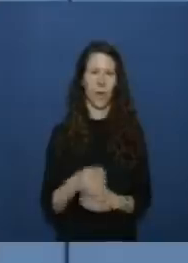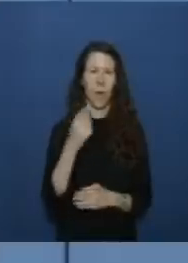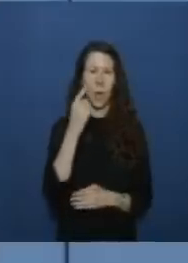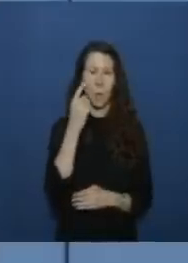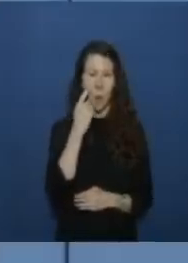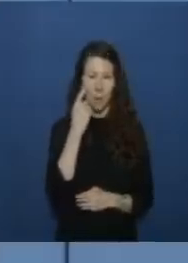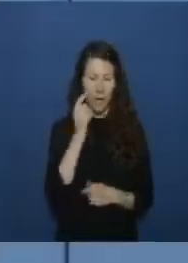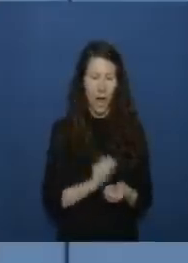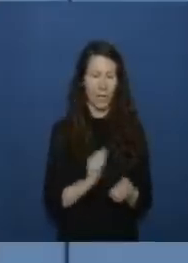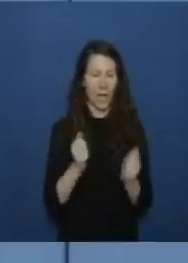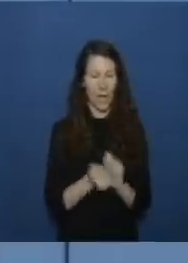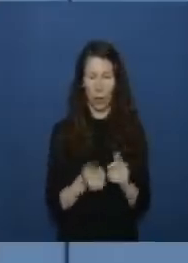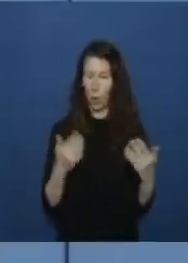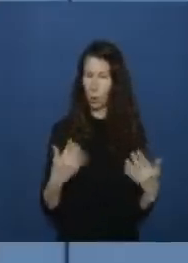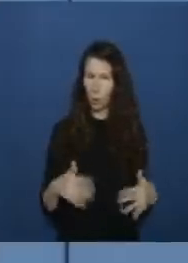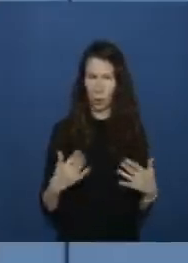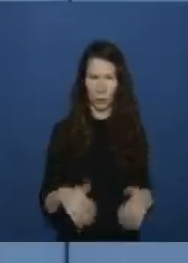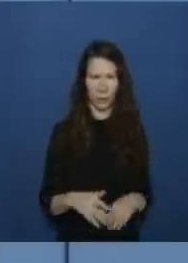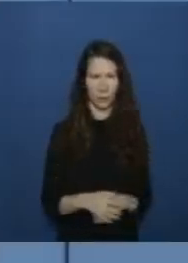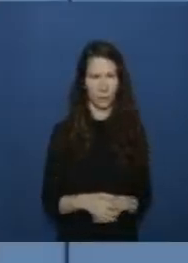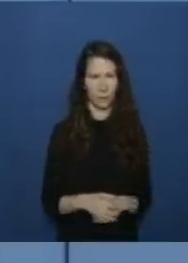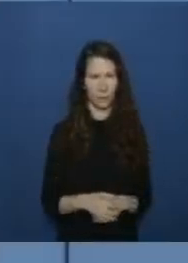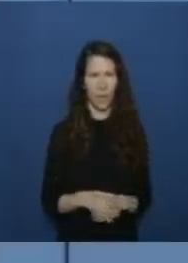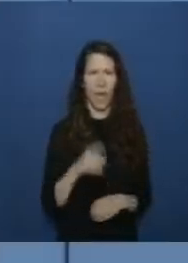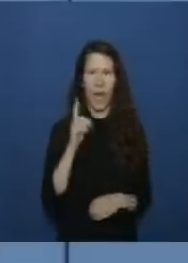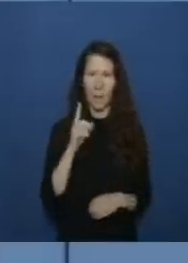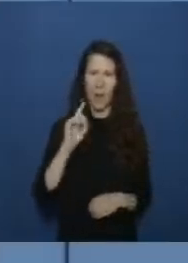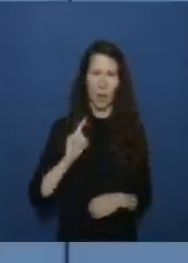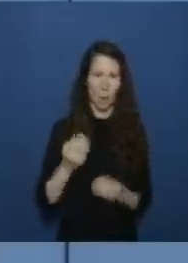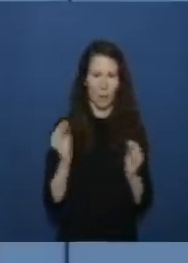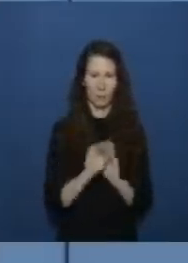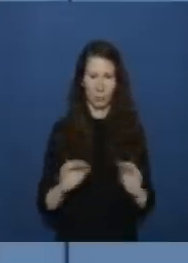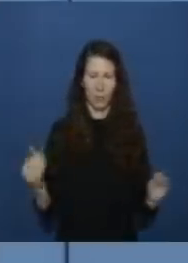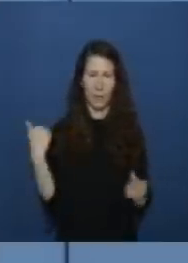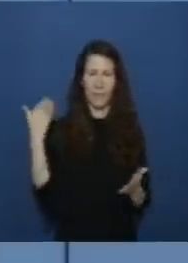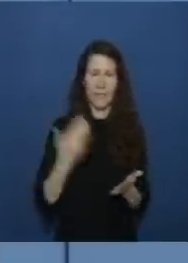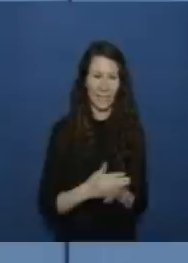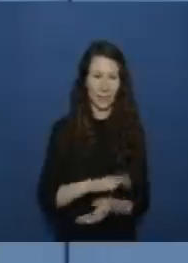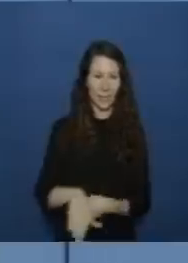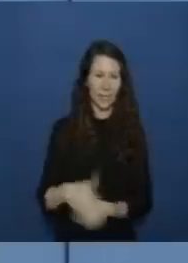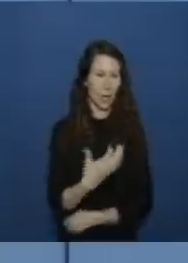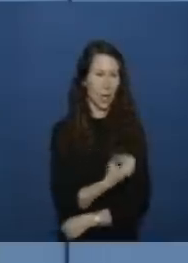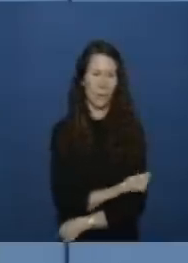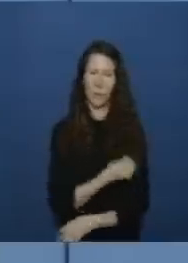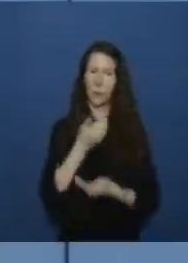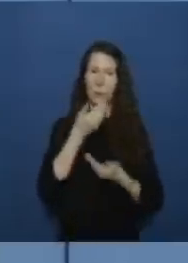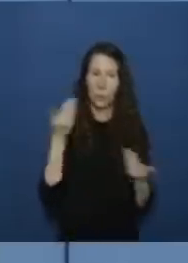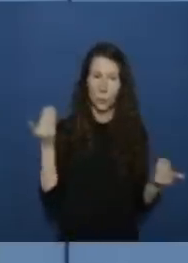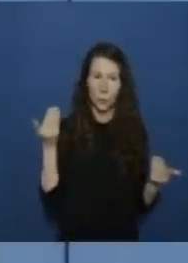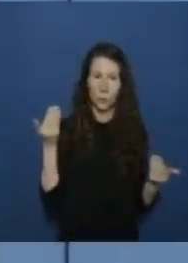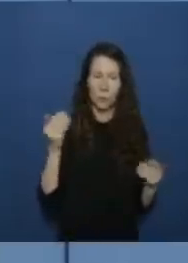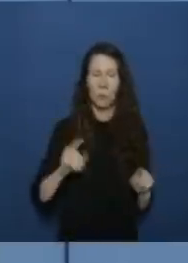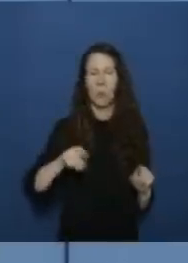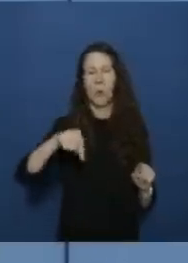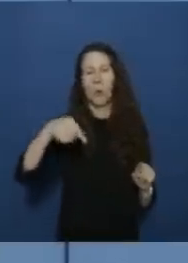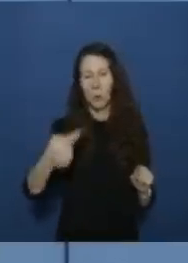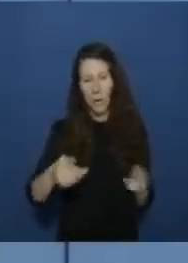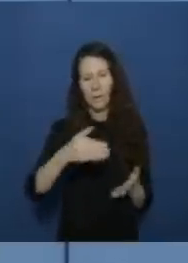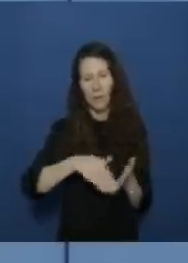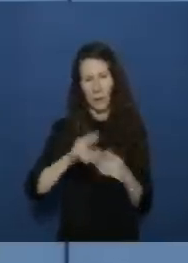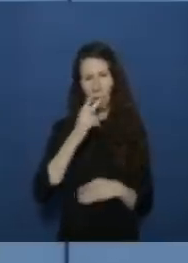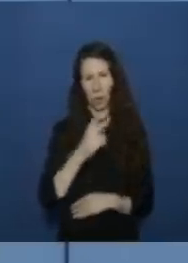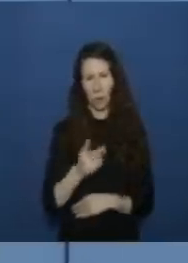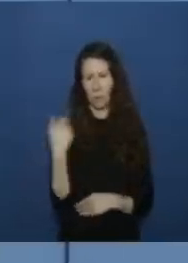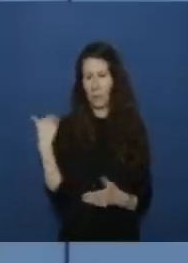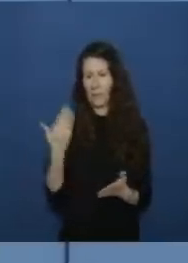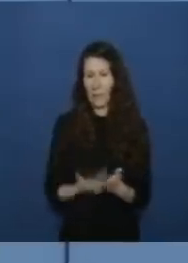es ist ja jetzt auch noch keine impfung von von kindern erfolgt alles weitere wird man dann sehen aber zurzeit gibt es jetzt noch keine